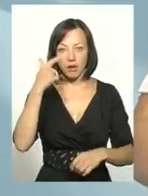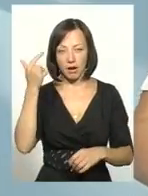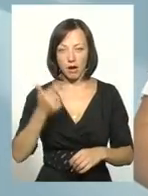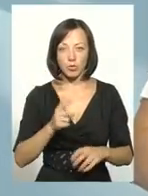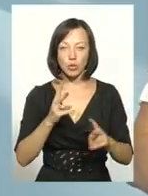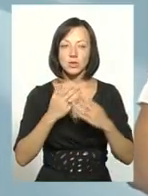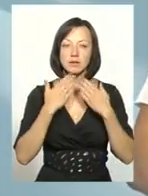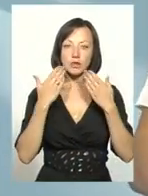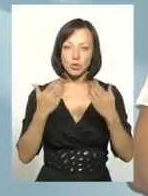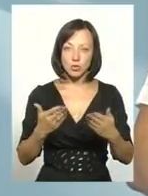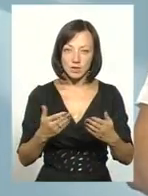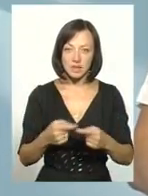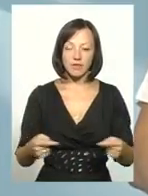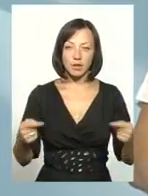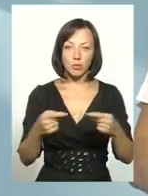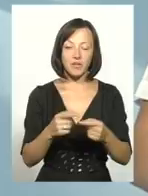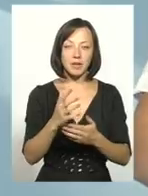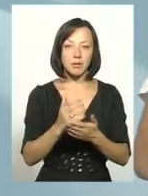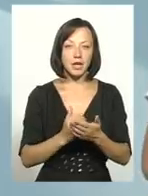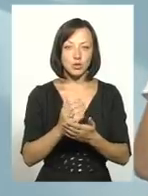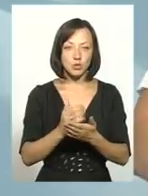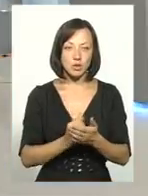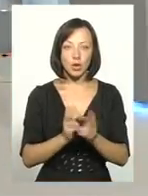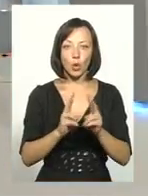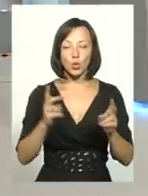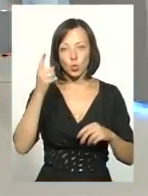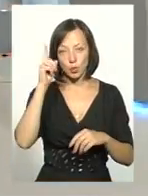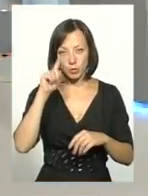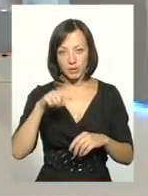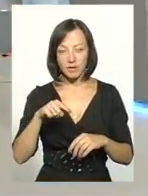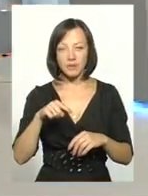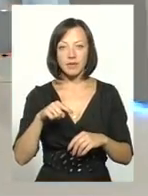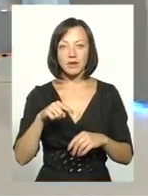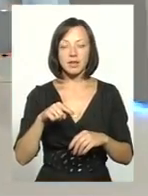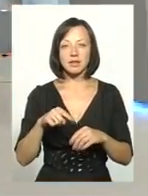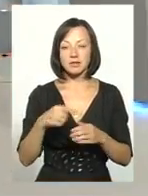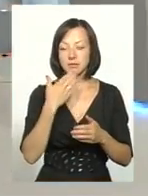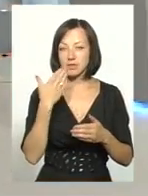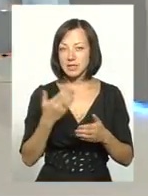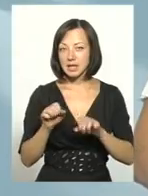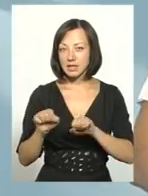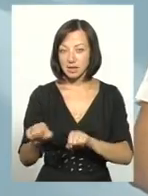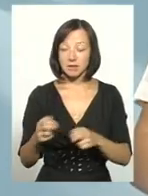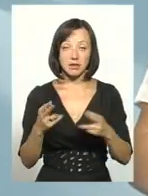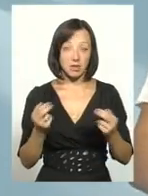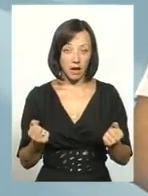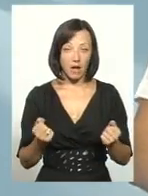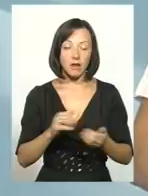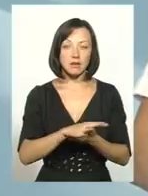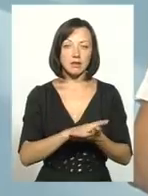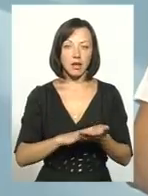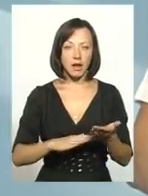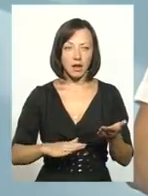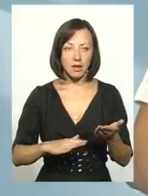той, хто звернувся за відповідними ресурсами... зумів його захистити. А як же ж? Далі